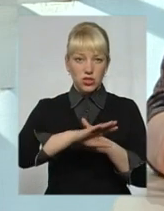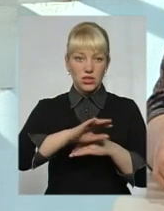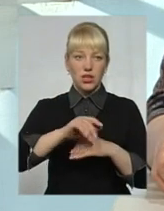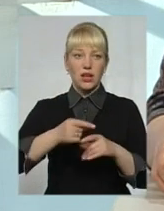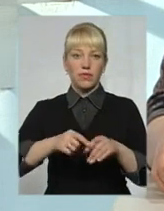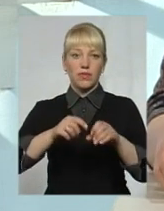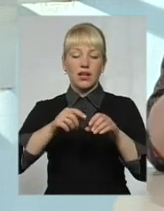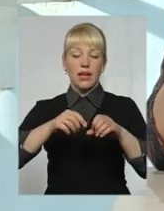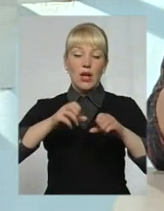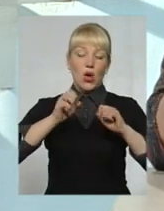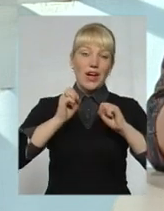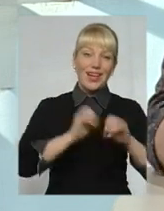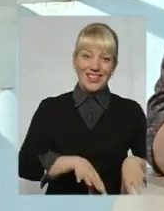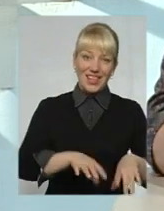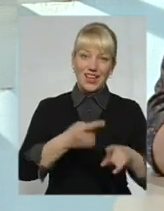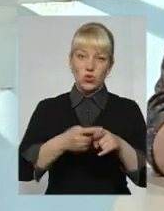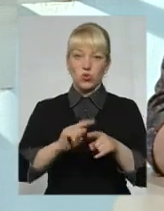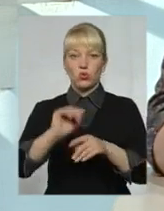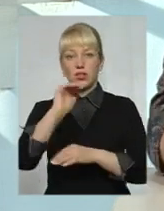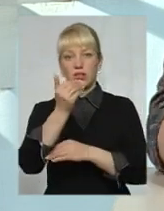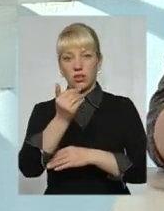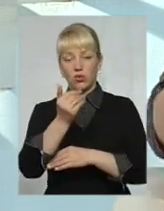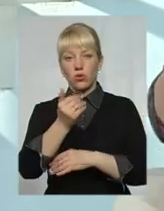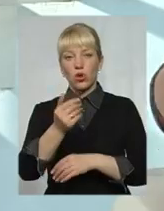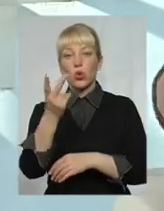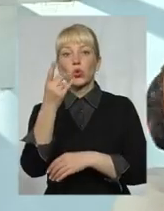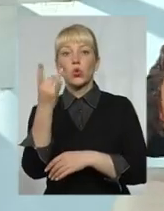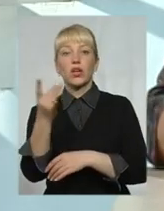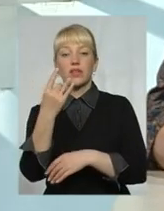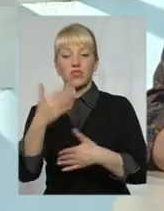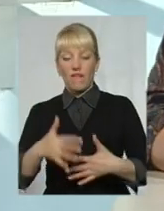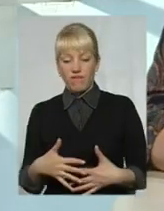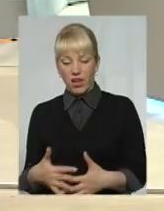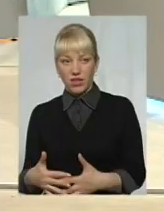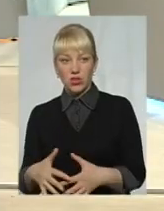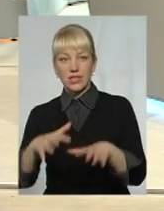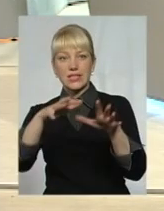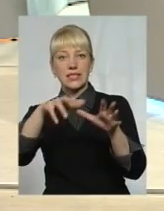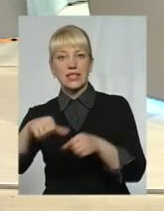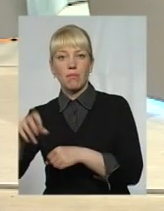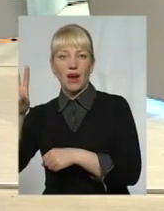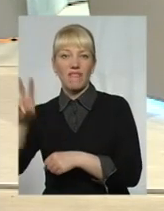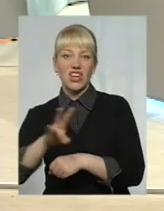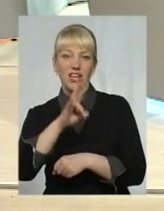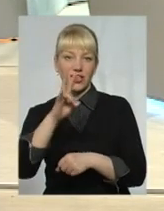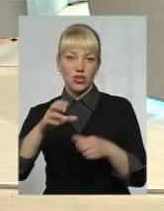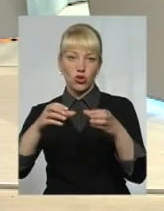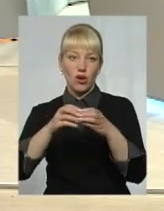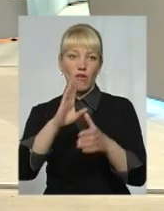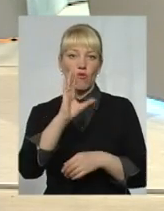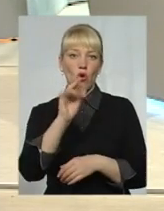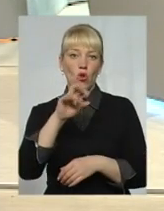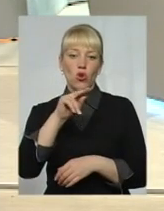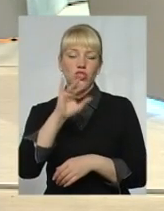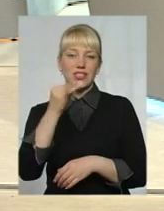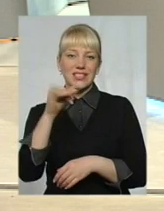Кидає цю дитину. Зараз вона другий раз вагітна. Забрали у релігійну громаду, у Волочийський район. Не вміє вона